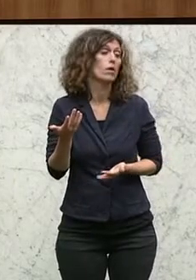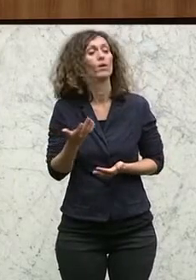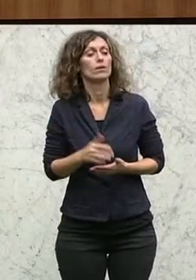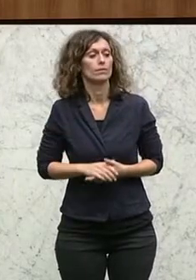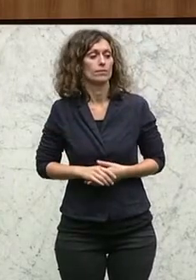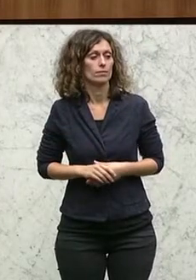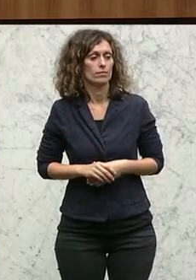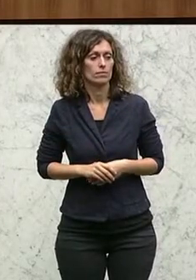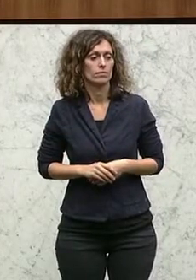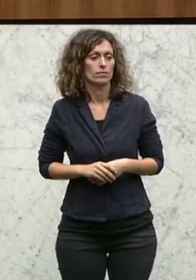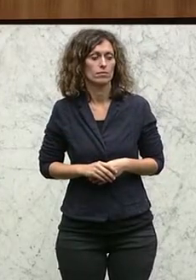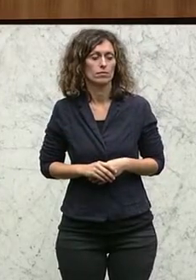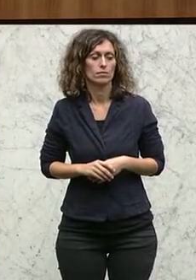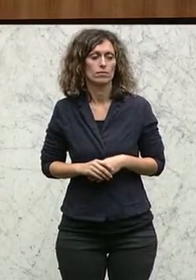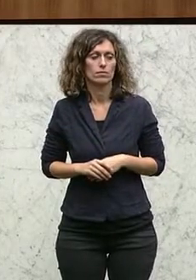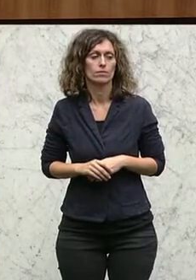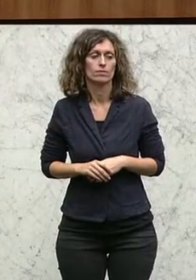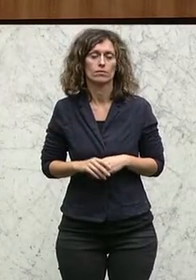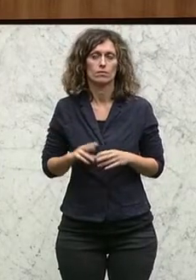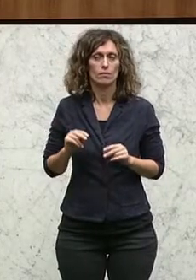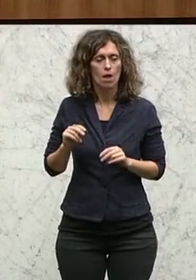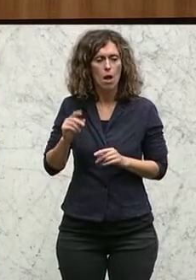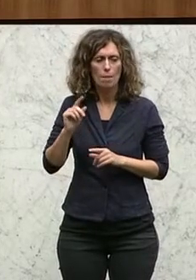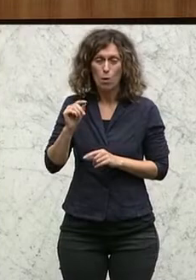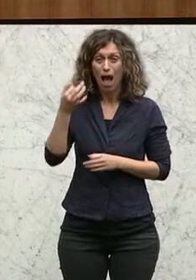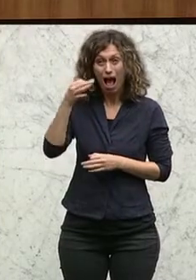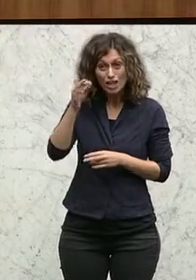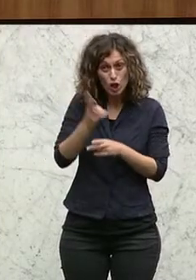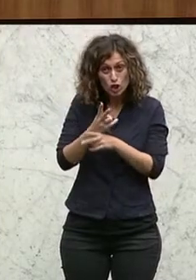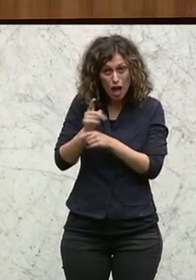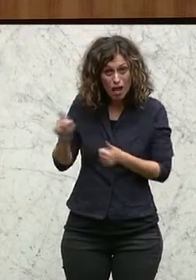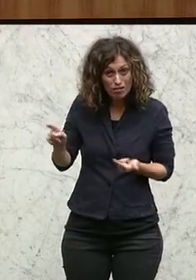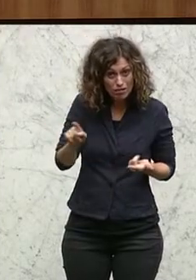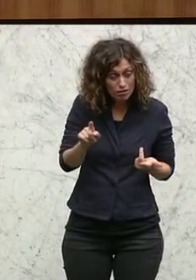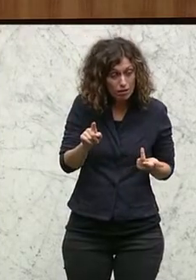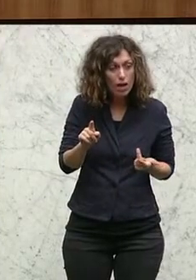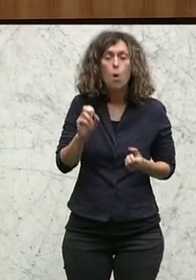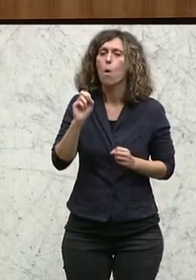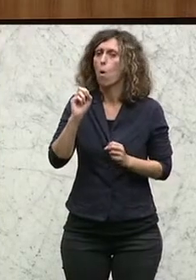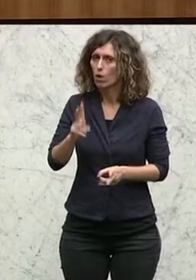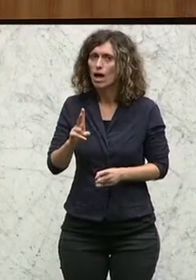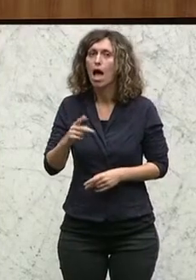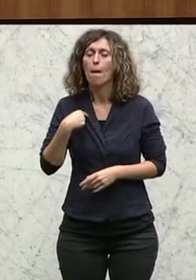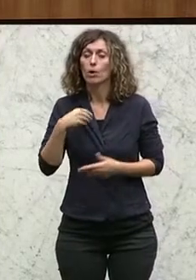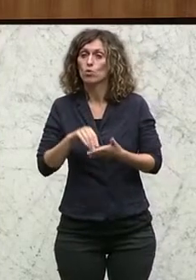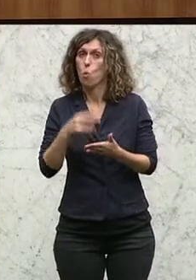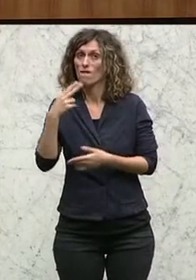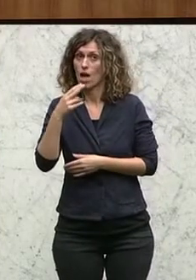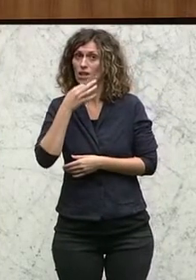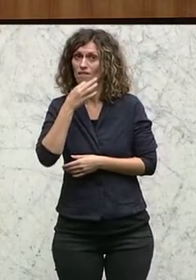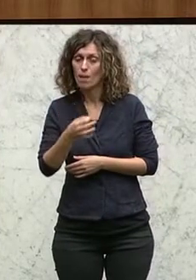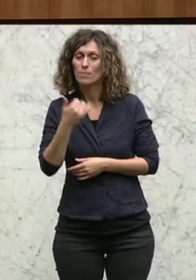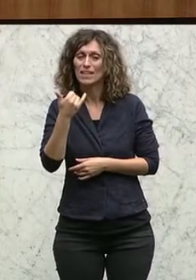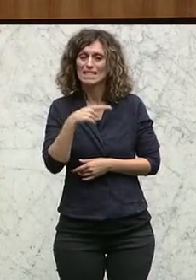nicht den Handel betreffen, das ist gemischter Teil. Okay, aber die Einzelstaaten betreffen. Und ich stelle mir die weitere Frage, nachdem wir jetzt im